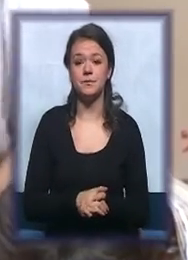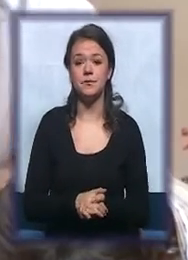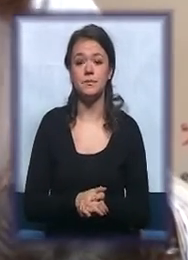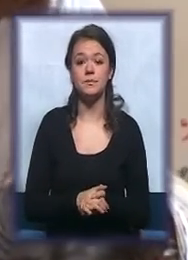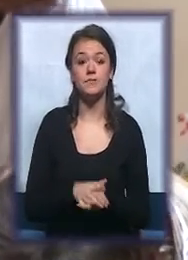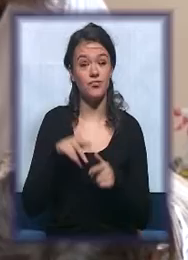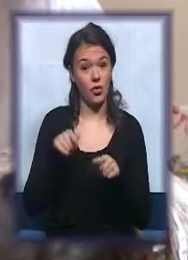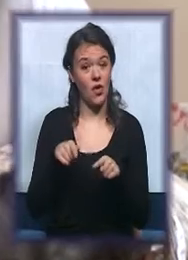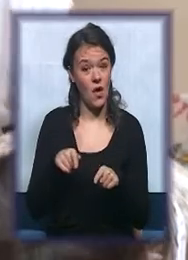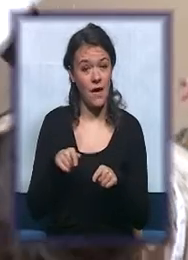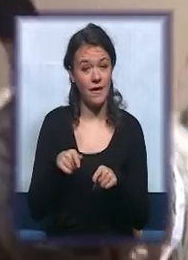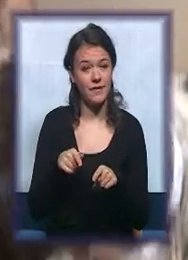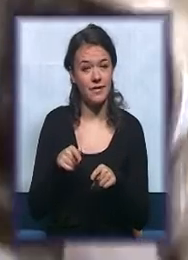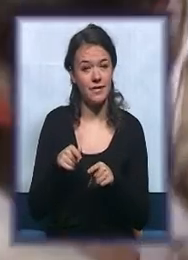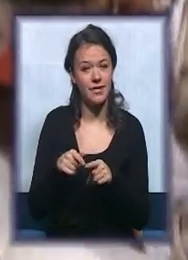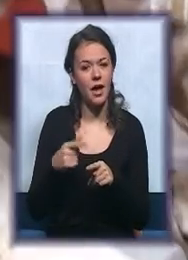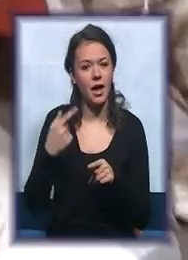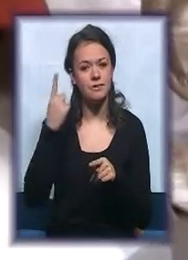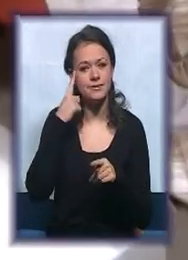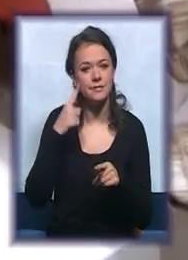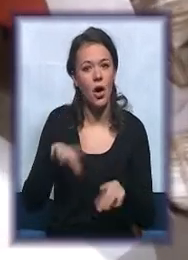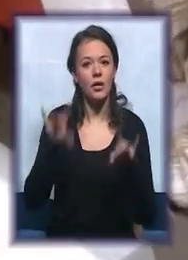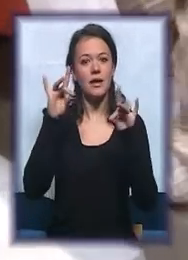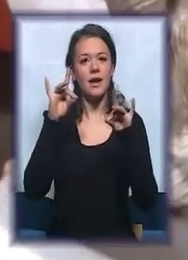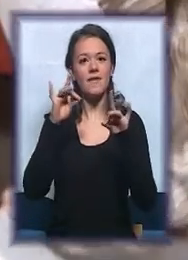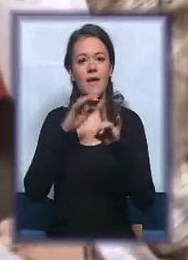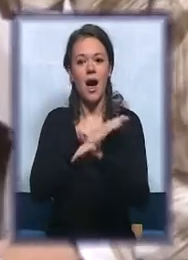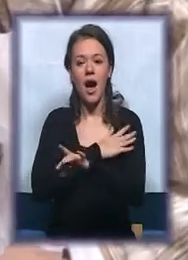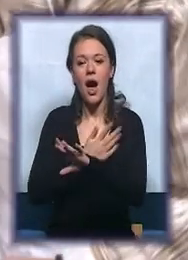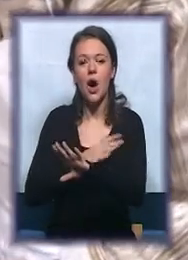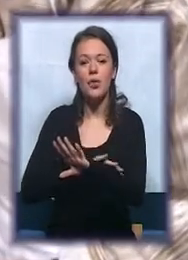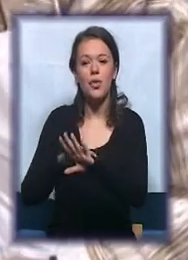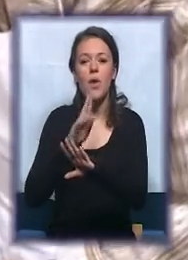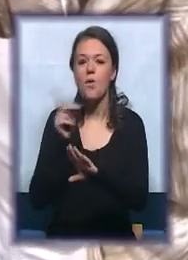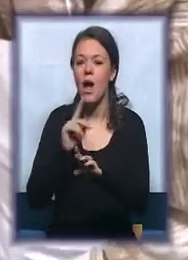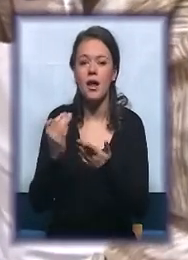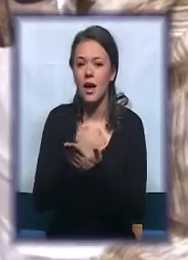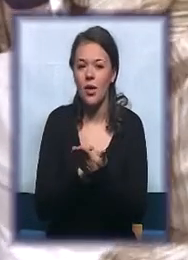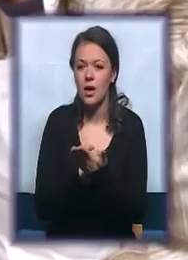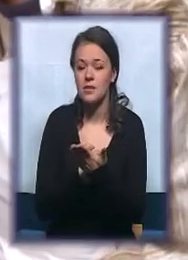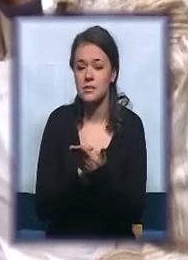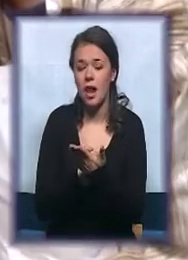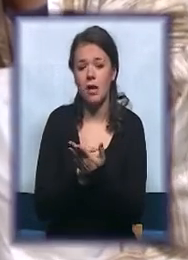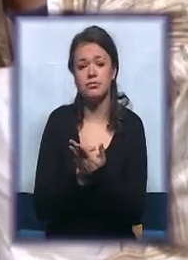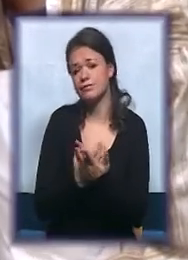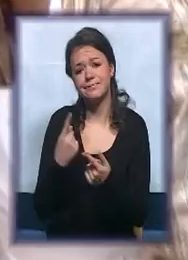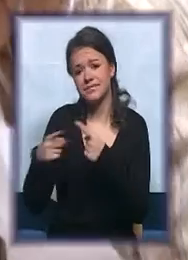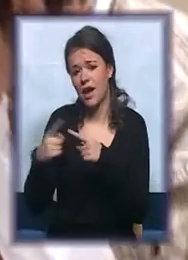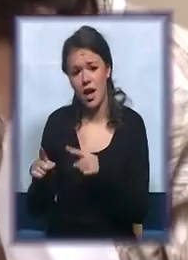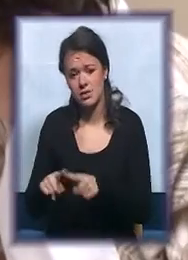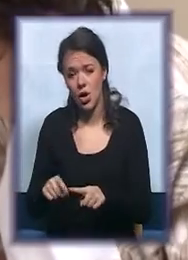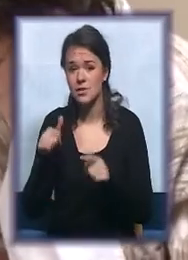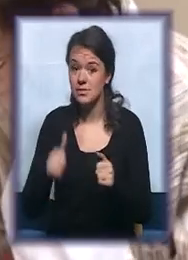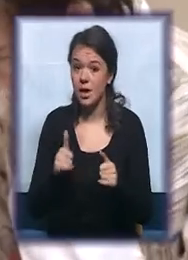Ona ovde otkriva i svoje delove ruke koje nije koristila dosta iz razno raznih razloga. Sada je to